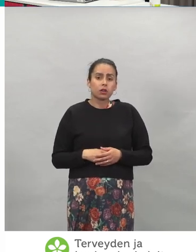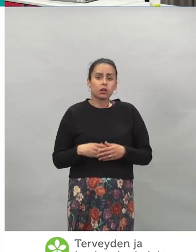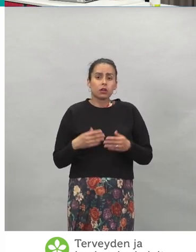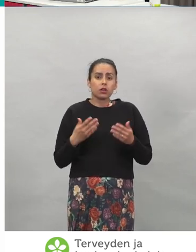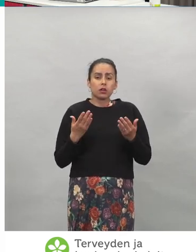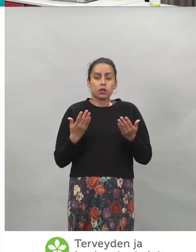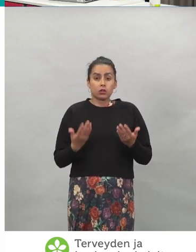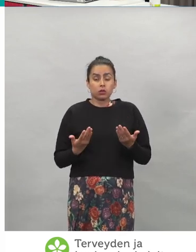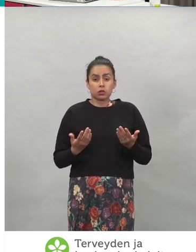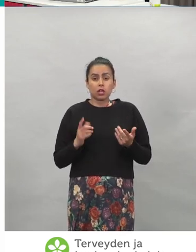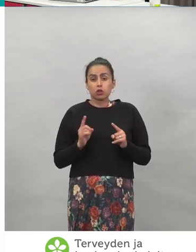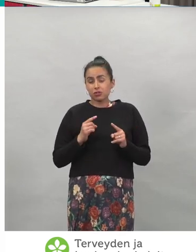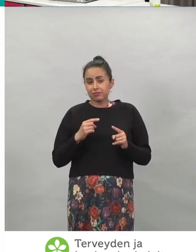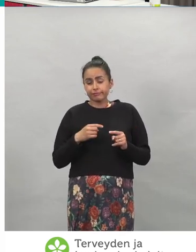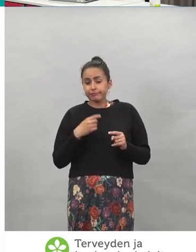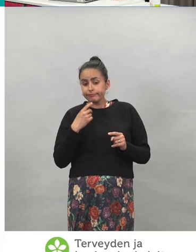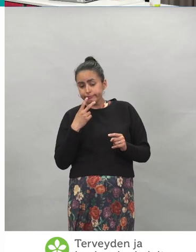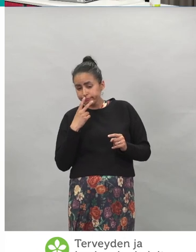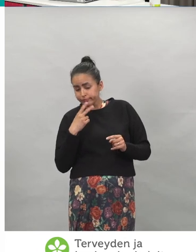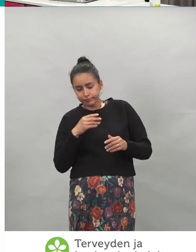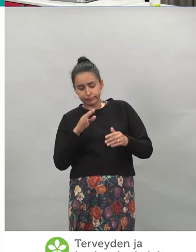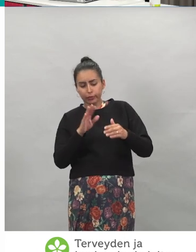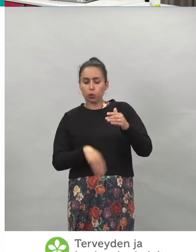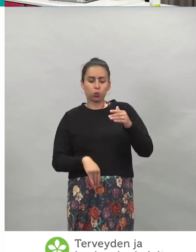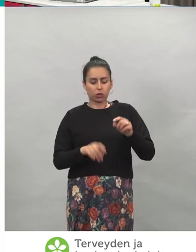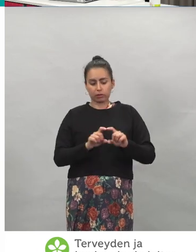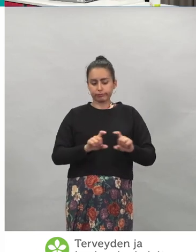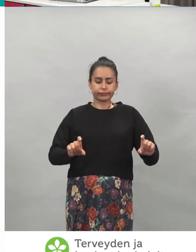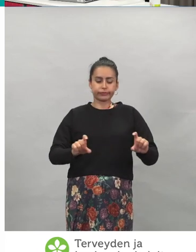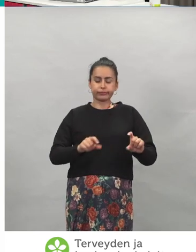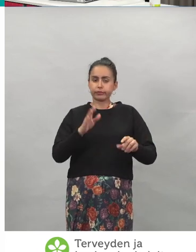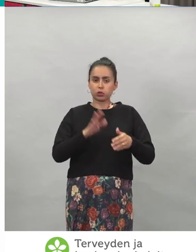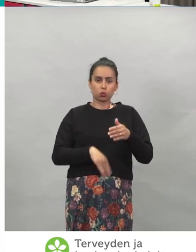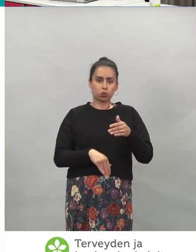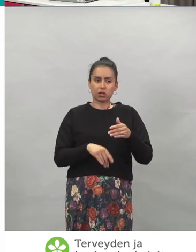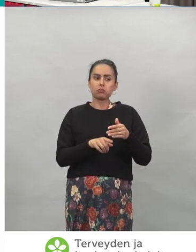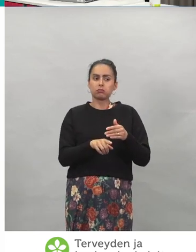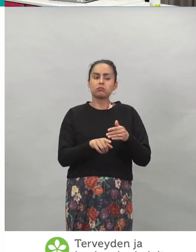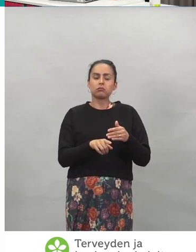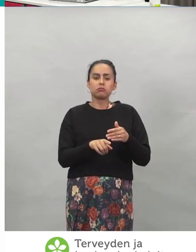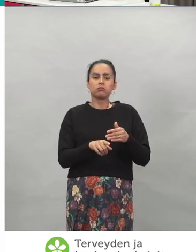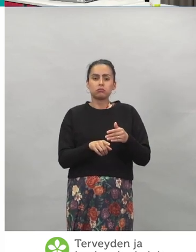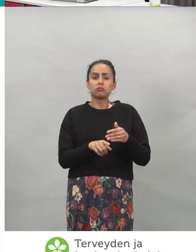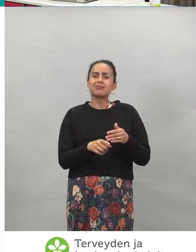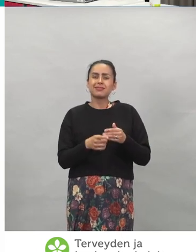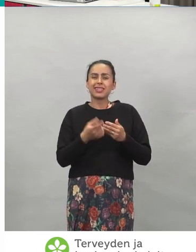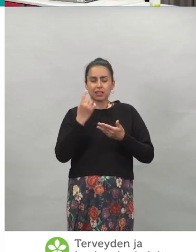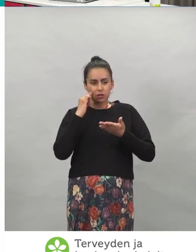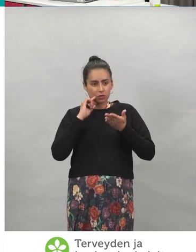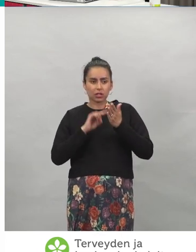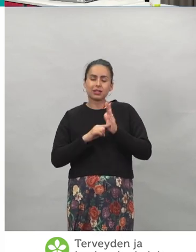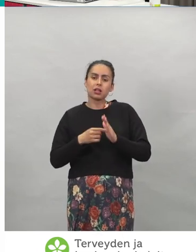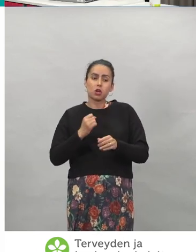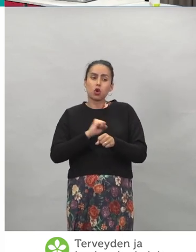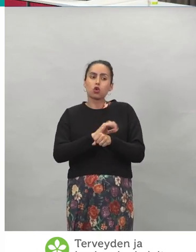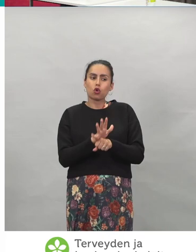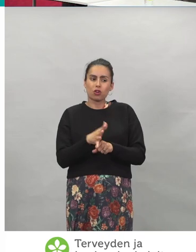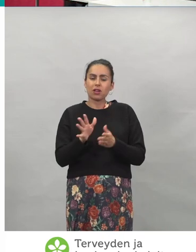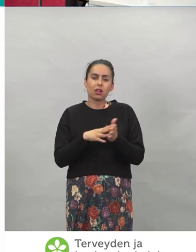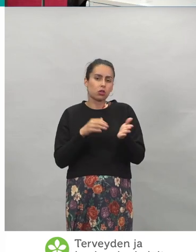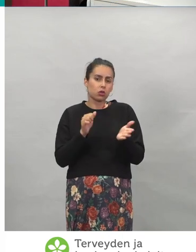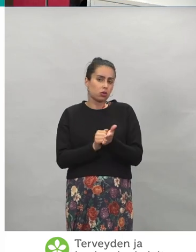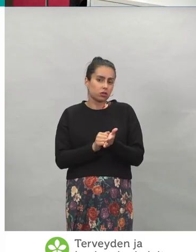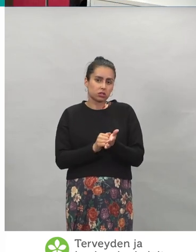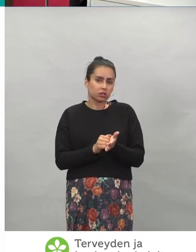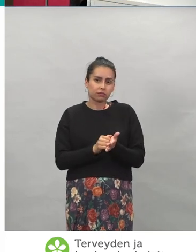näyttää tämmöistä tyhjää rokotuskenttä, niin silloin se myös tarkoittaa sitä, että sitä koronatodistusta ei